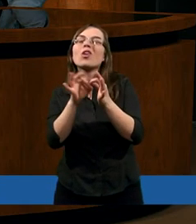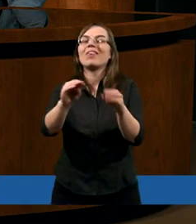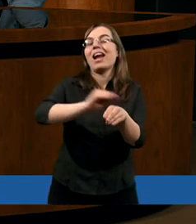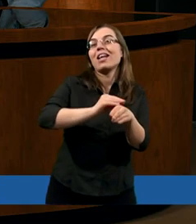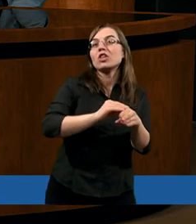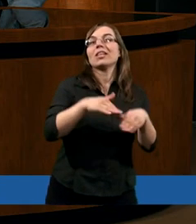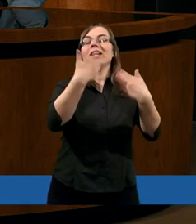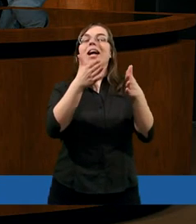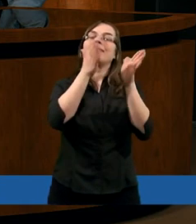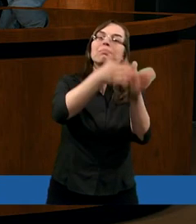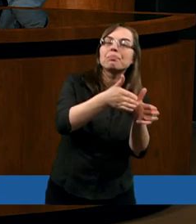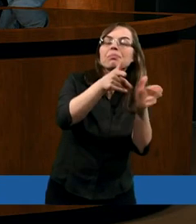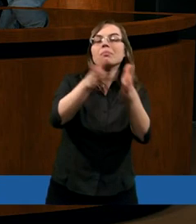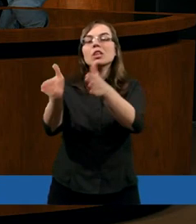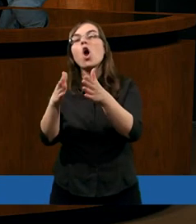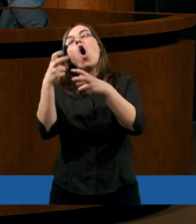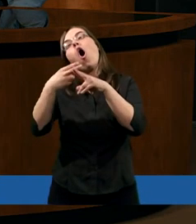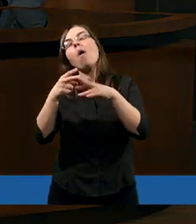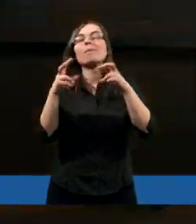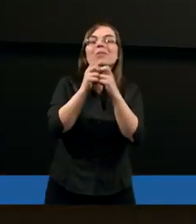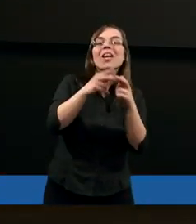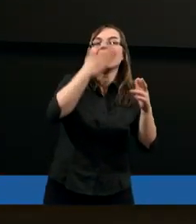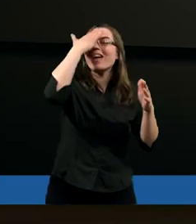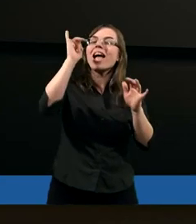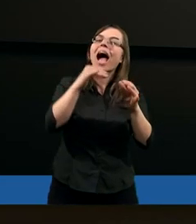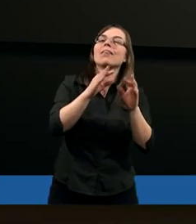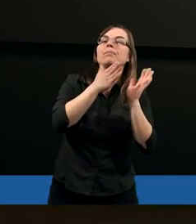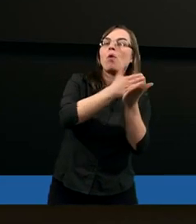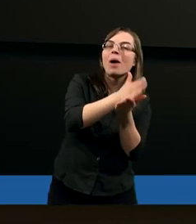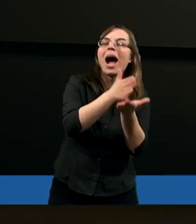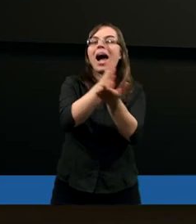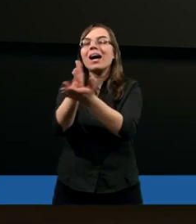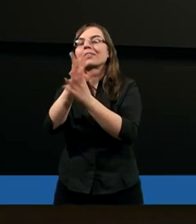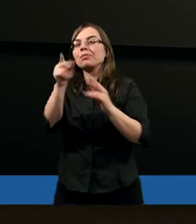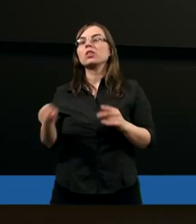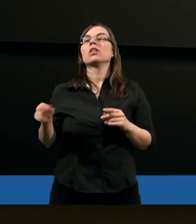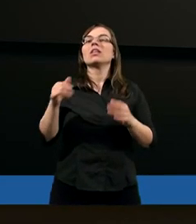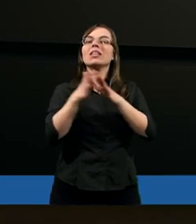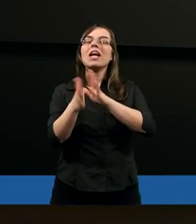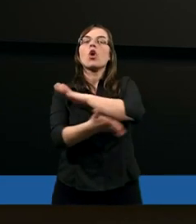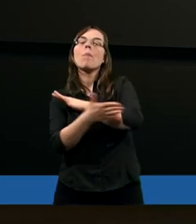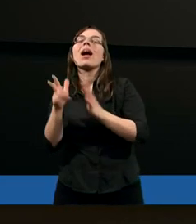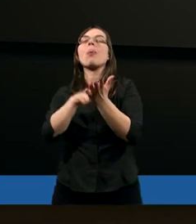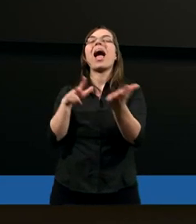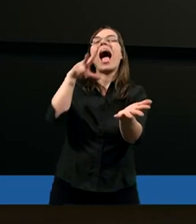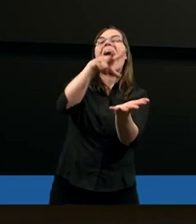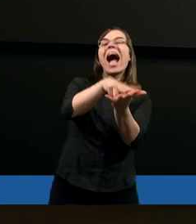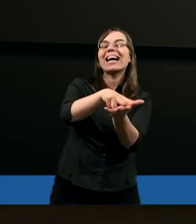do danej choroby. I myślę, że oczywiście też to wszystko się opiera także na akceptacji